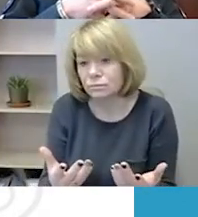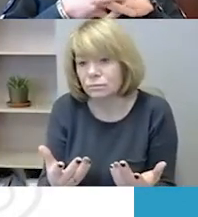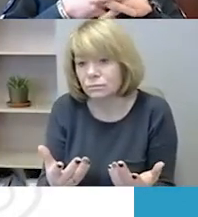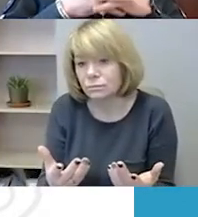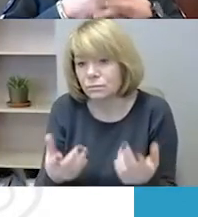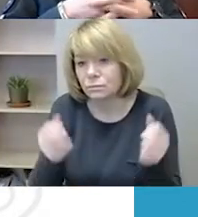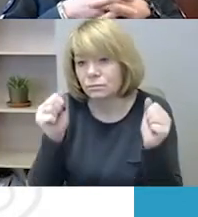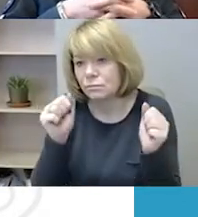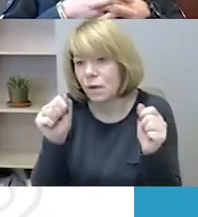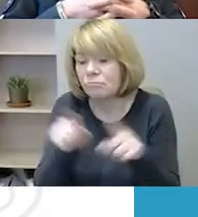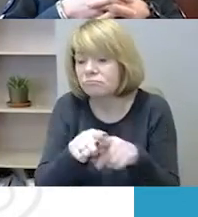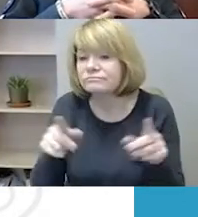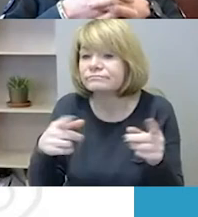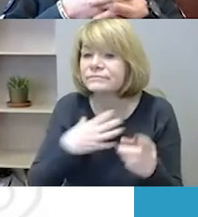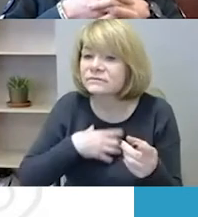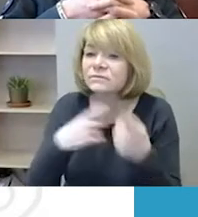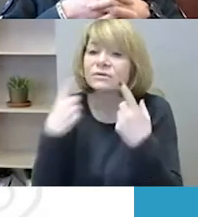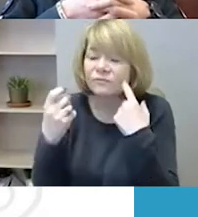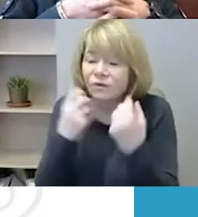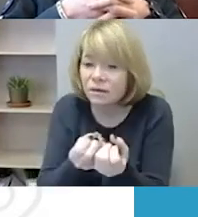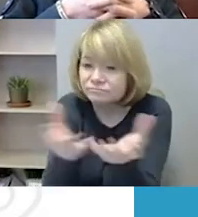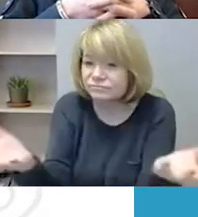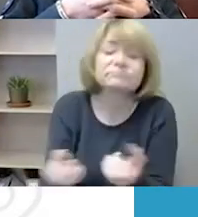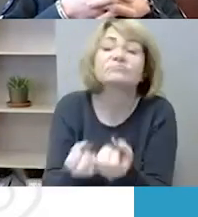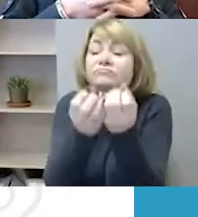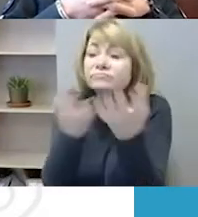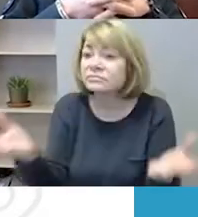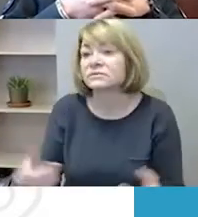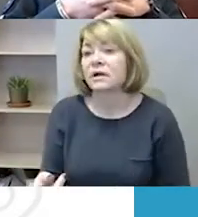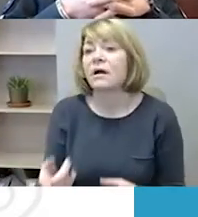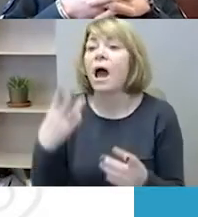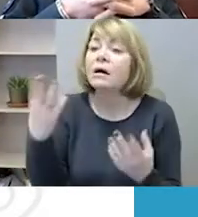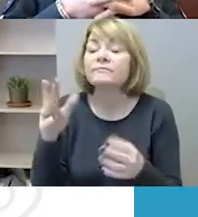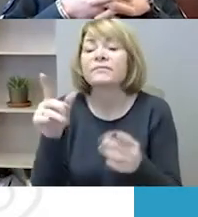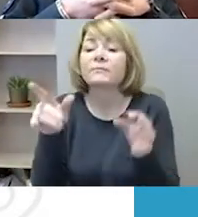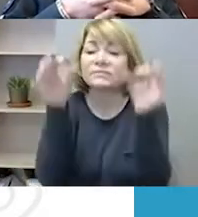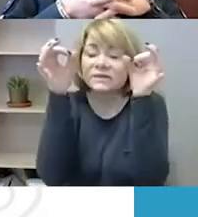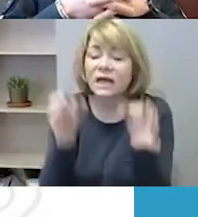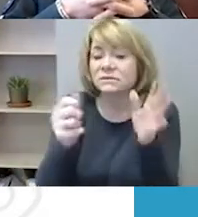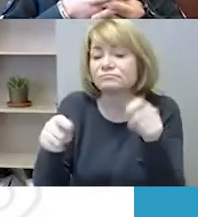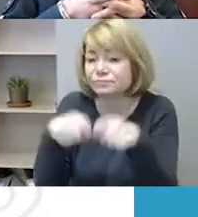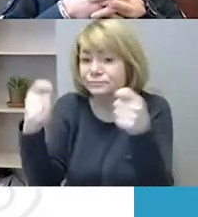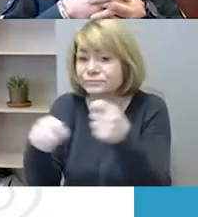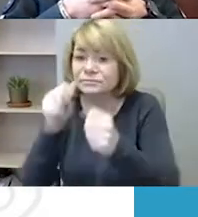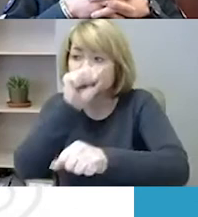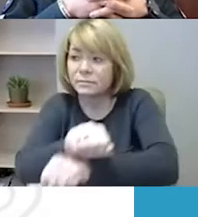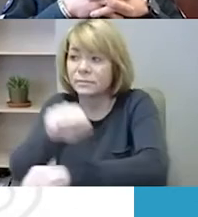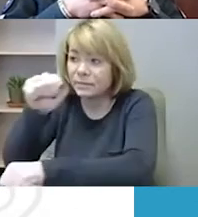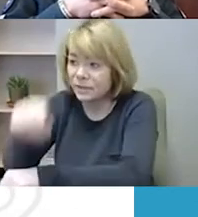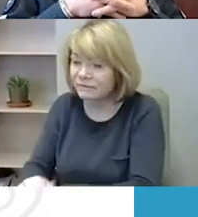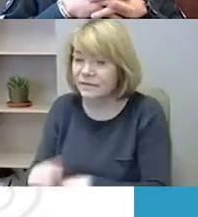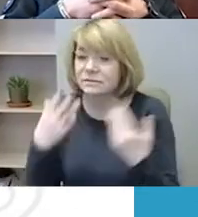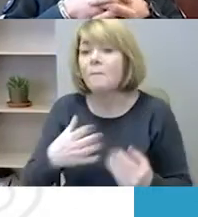turėti didelę įtaką tokio pobūdžio teisės pažeidimų prevencijai. Ir šitoje vietoje, mūsų